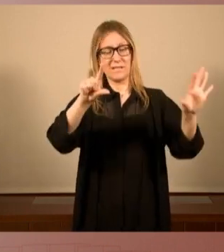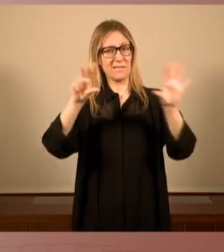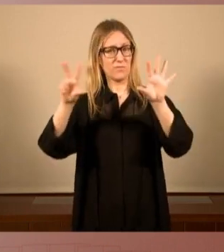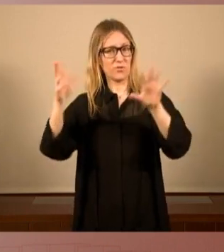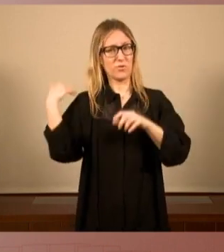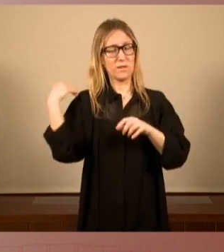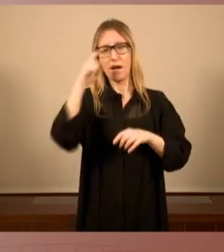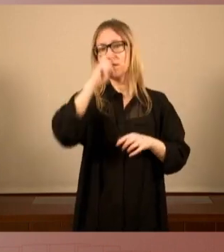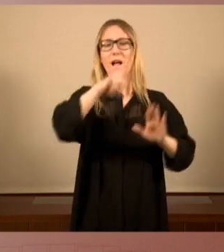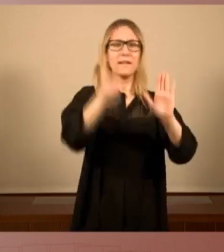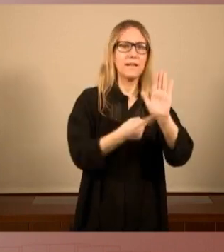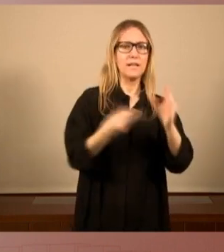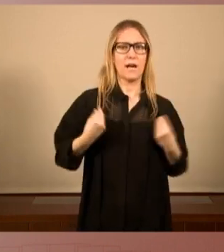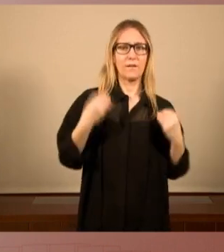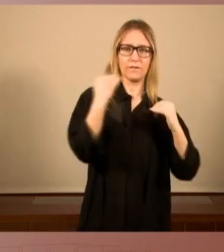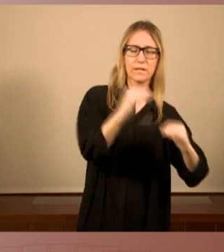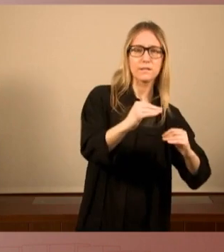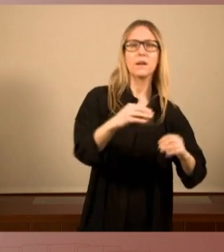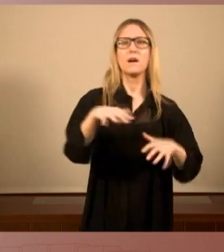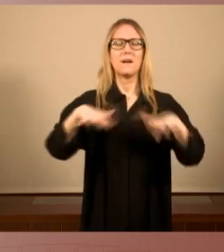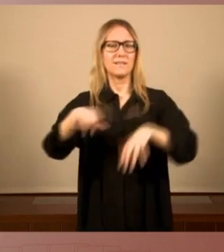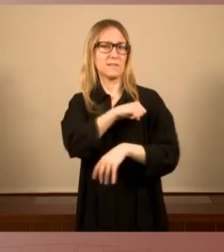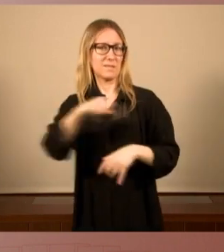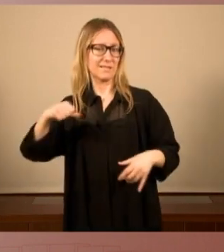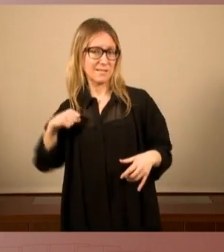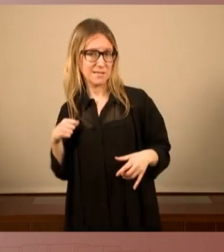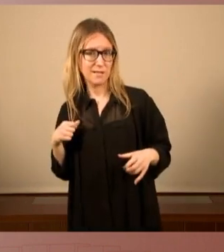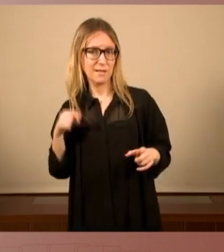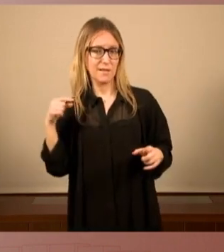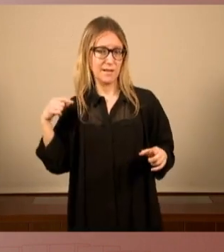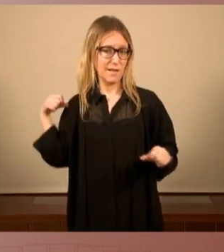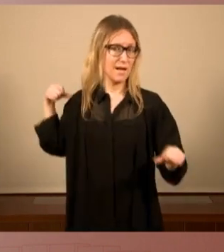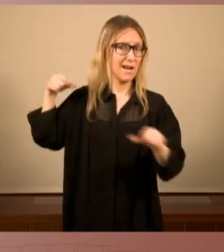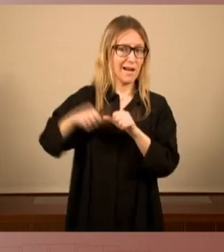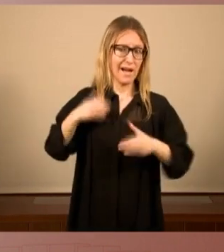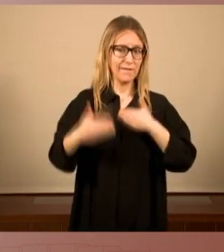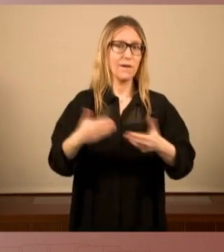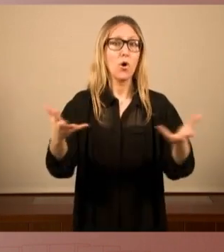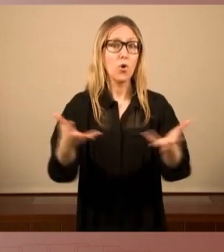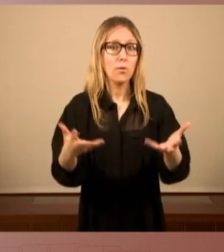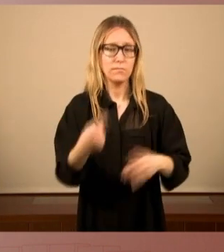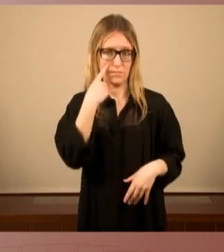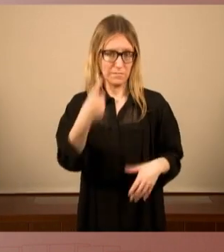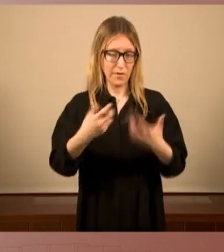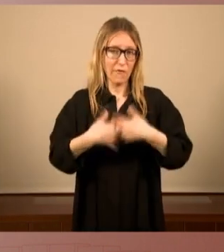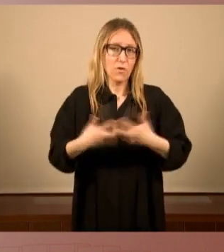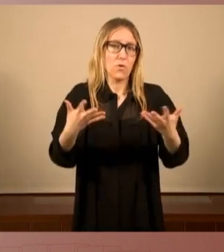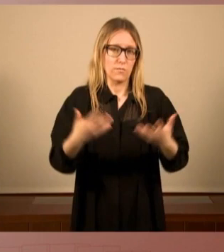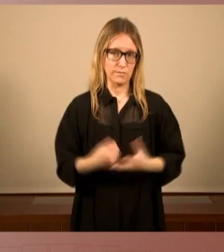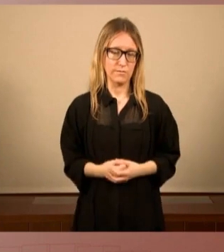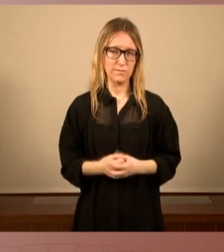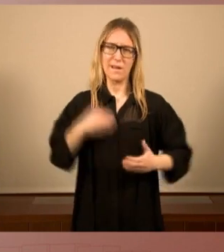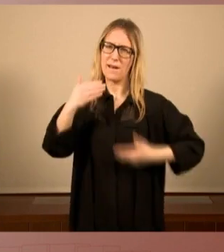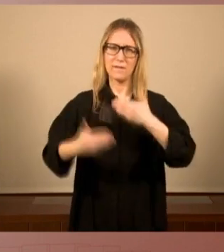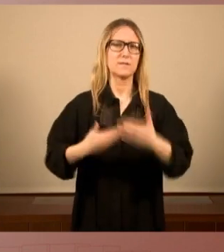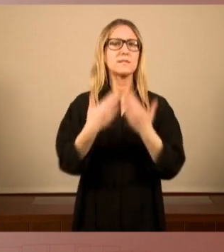'habitatge i l'independentisme que com han avançat? Només cal mirar com ha funcionat això. Han avançat